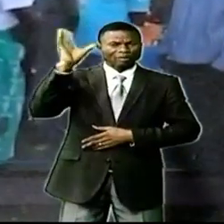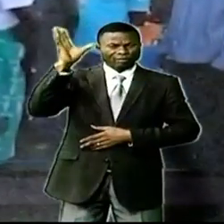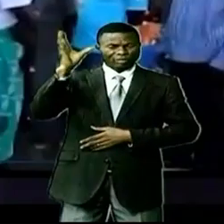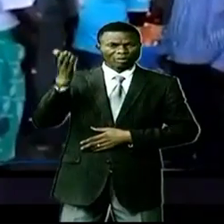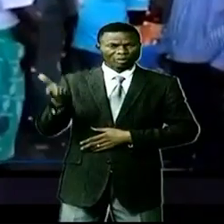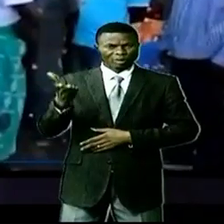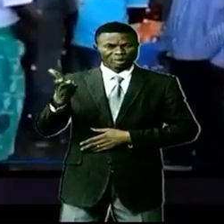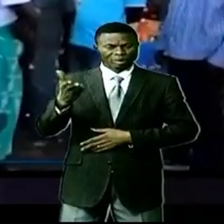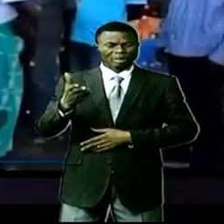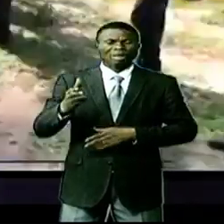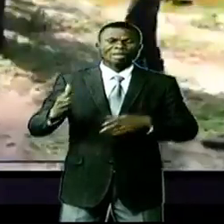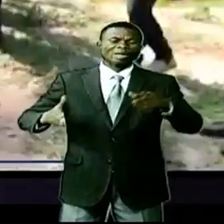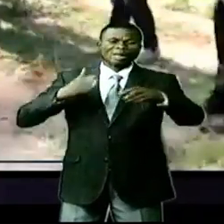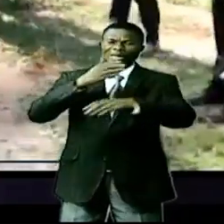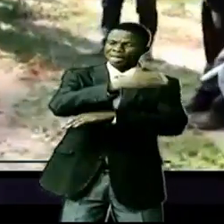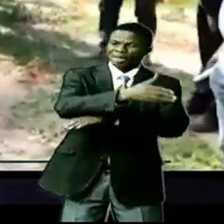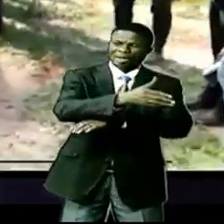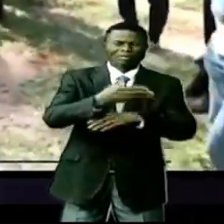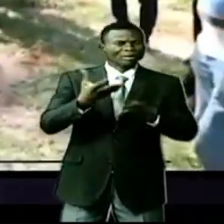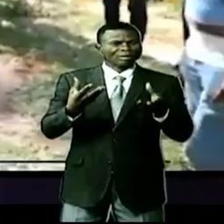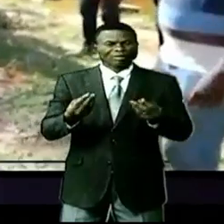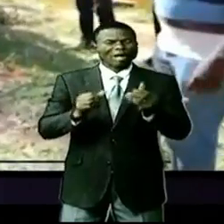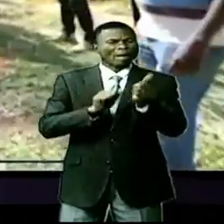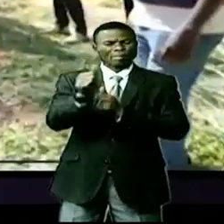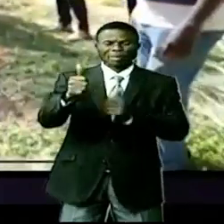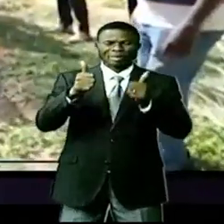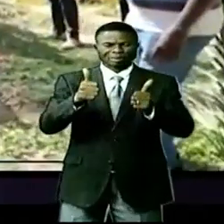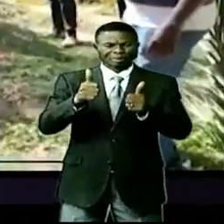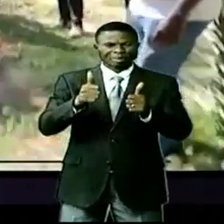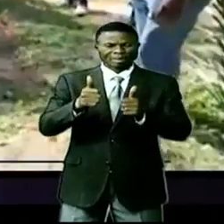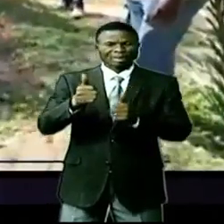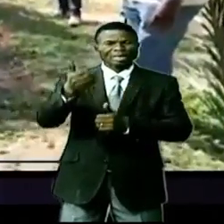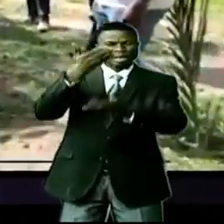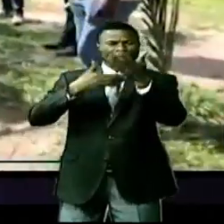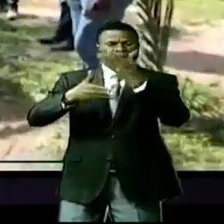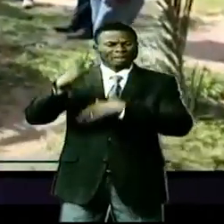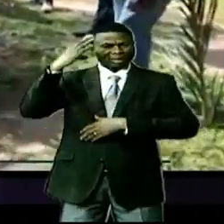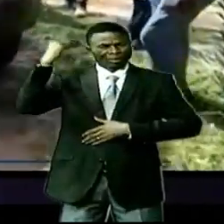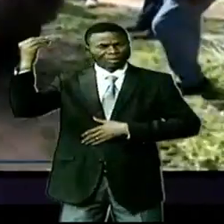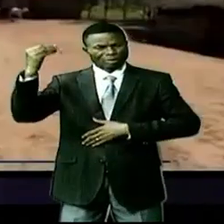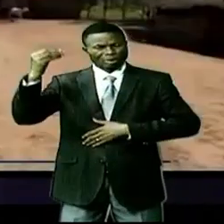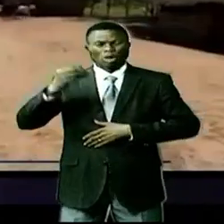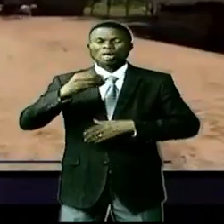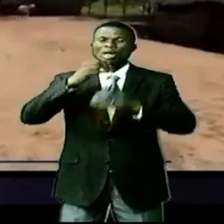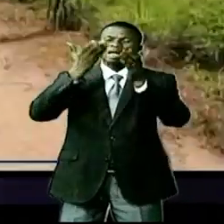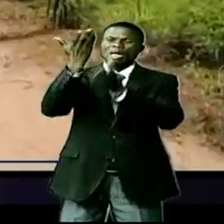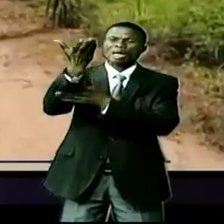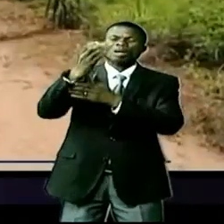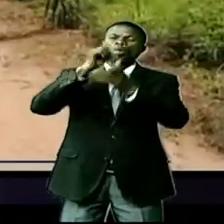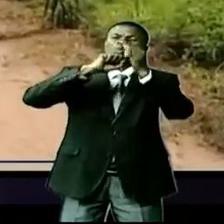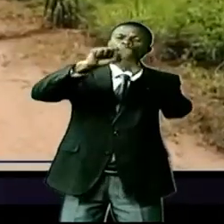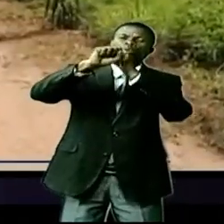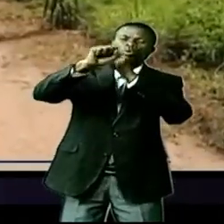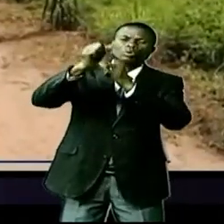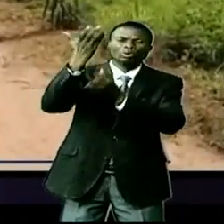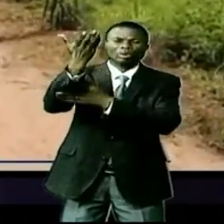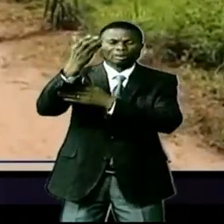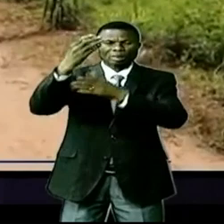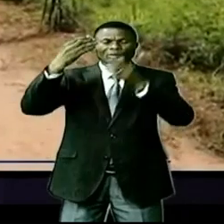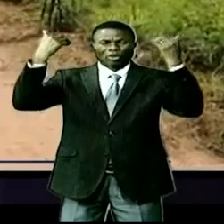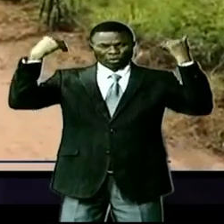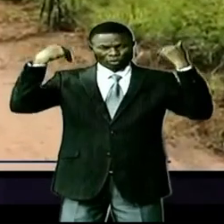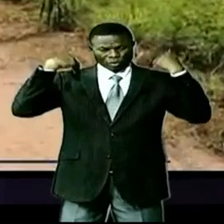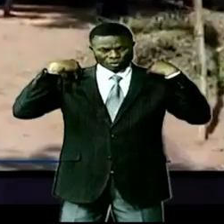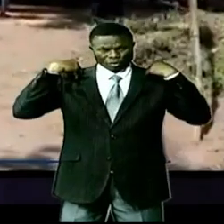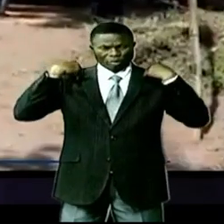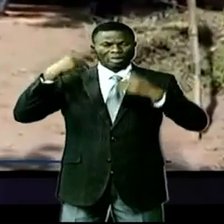Yombo vont désormais évacuer leurs marchandises et échangées grâce au lobbying et plaidoyer menés auprès des décideurs